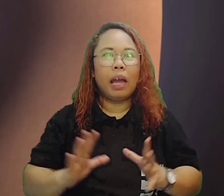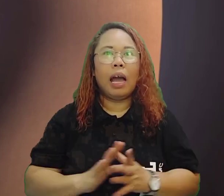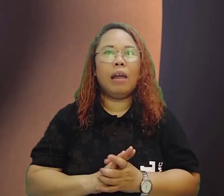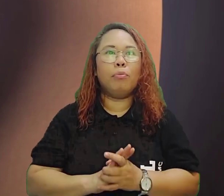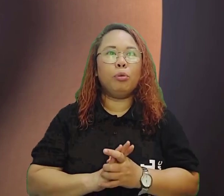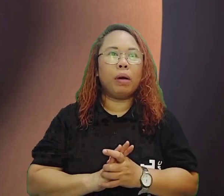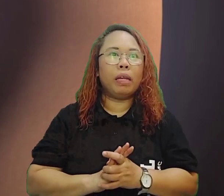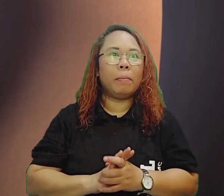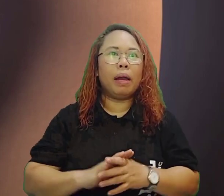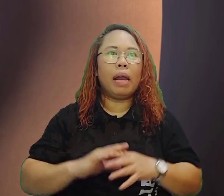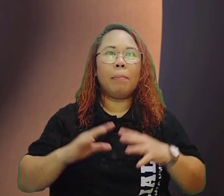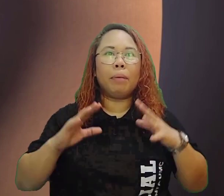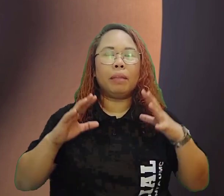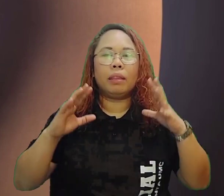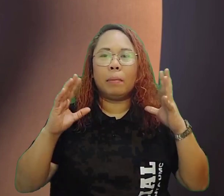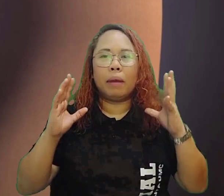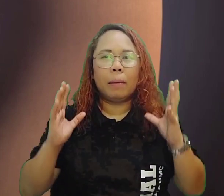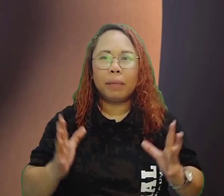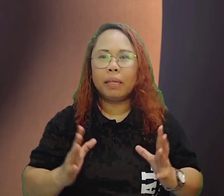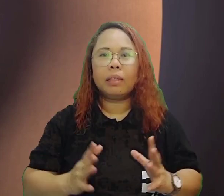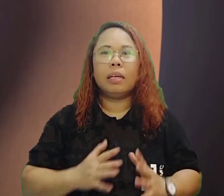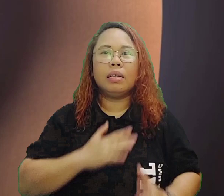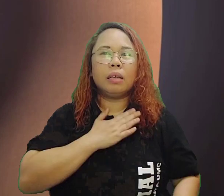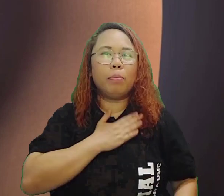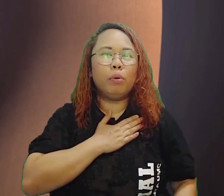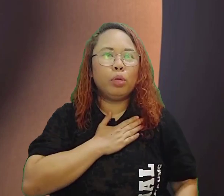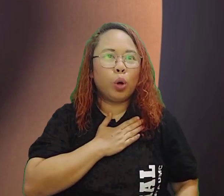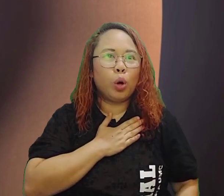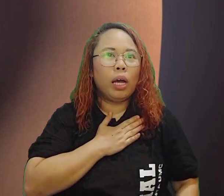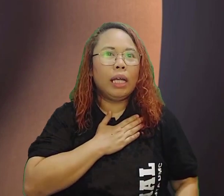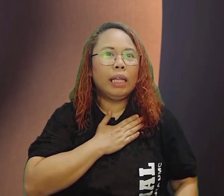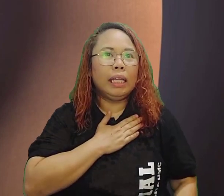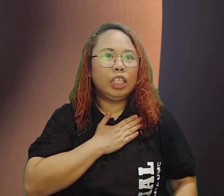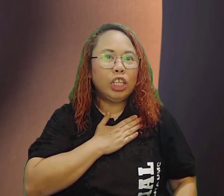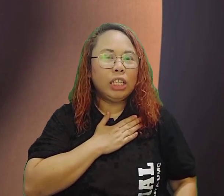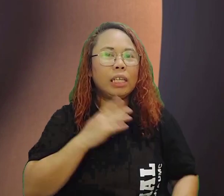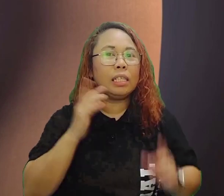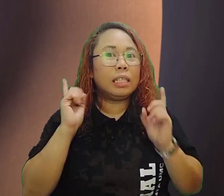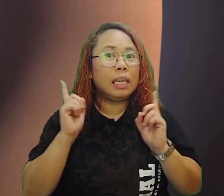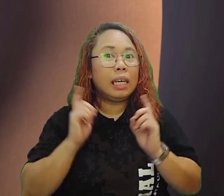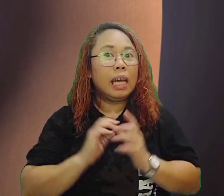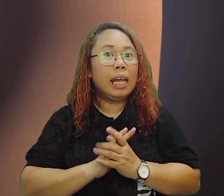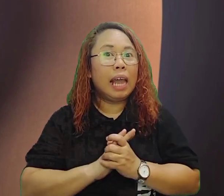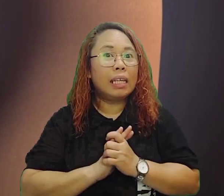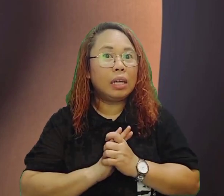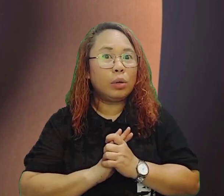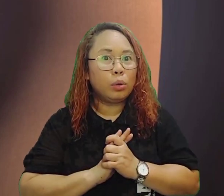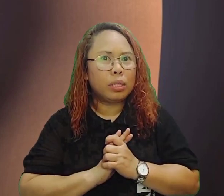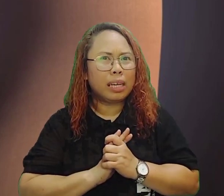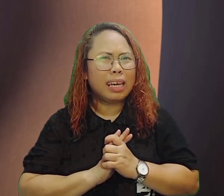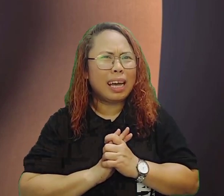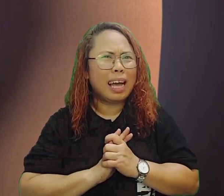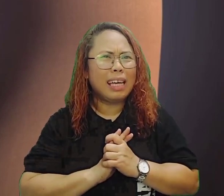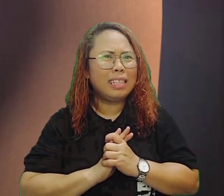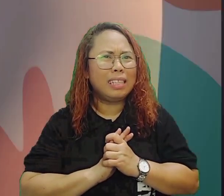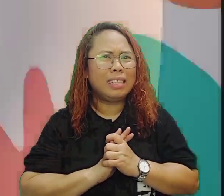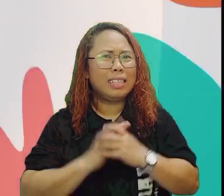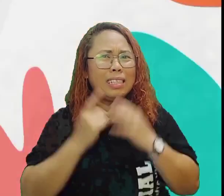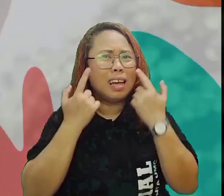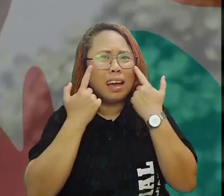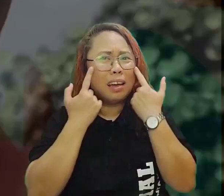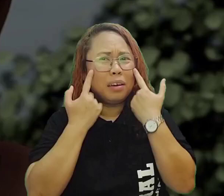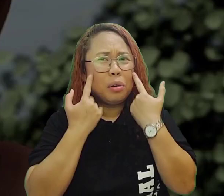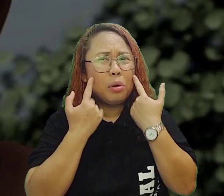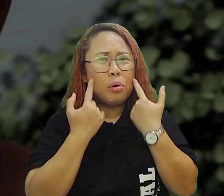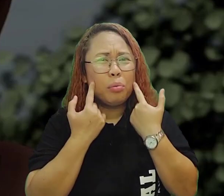grabe, alam niyo ba na malapit na malapit sa puso ni Jesus si Lazarus? Kaya kahit